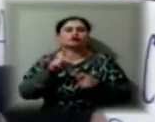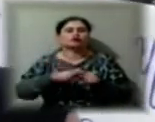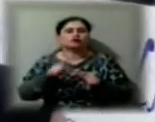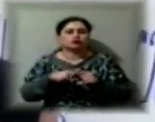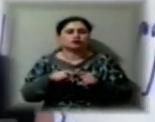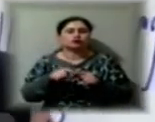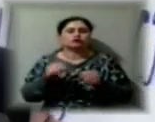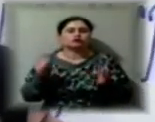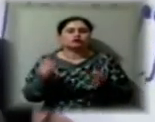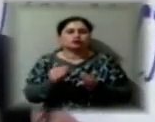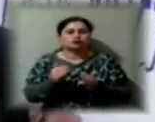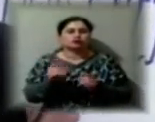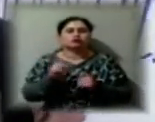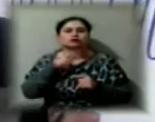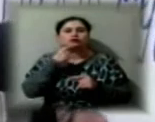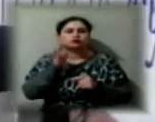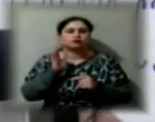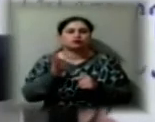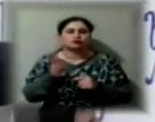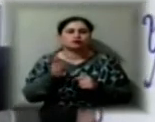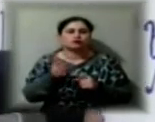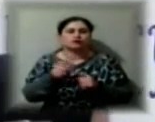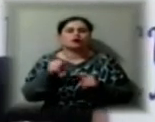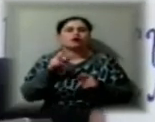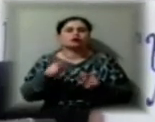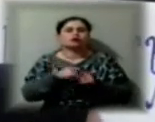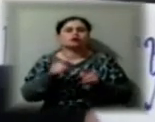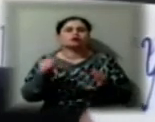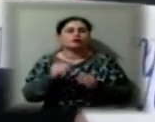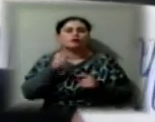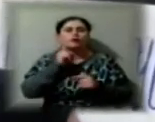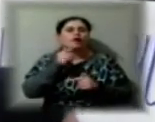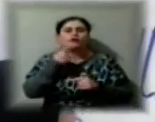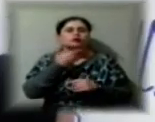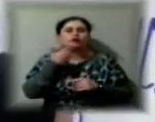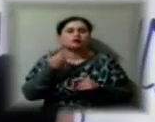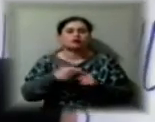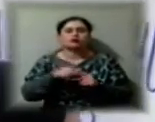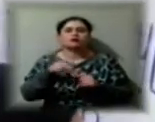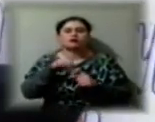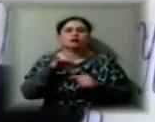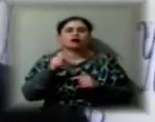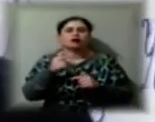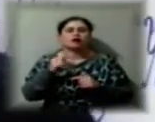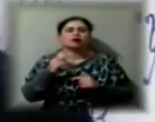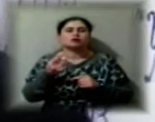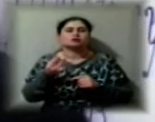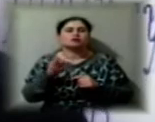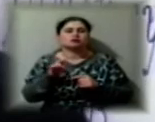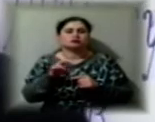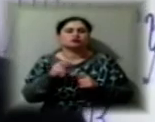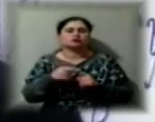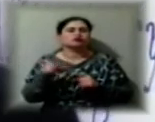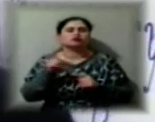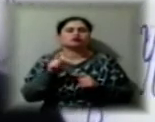говорять, що, як такого мова про скорочення не йде, йде реорганізація так звана, але що буде